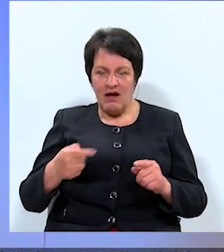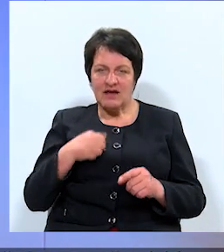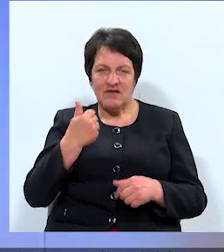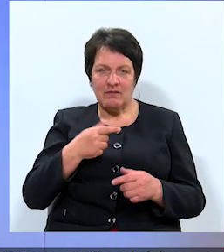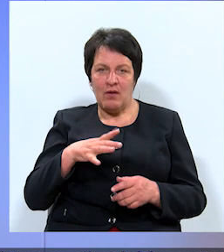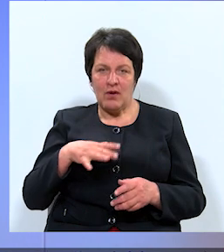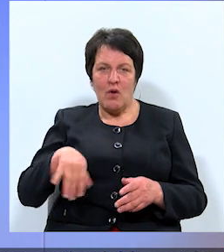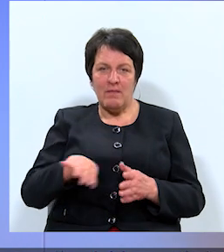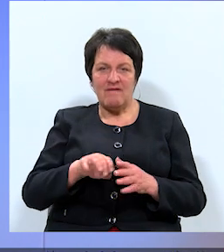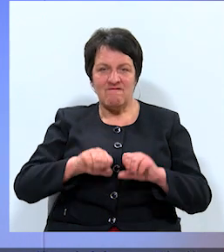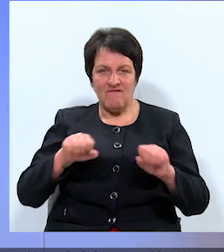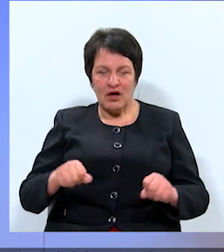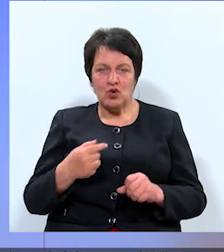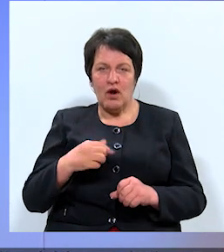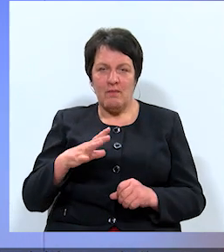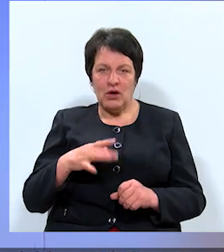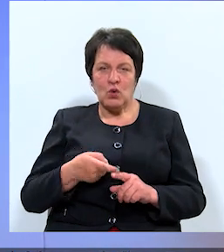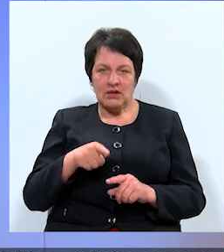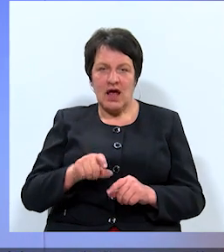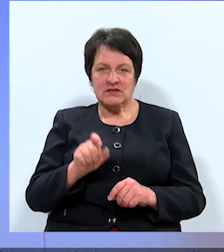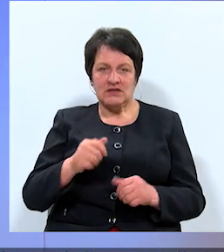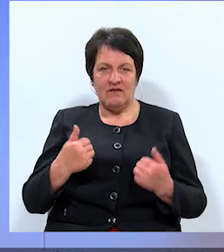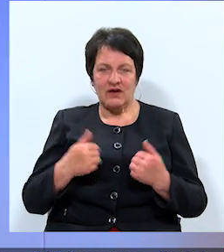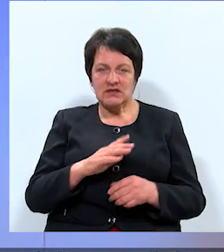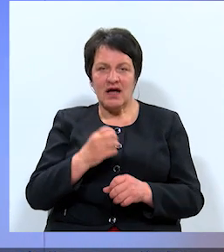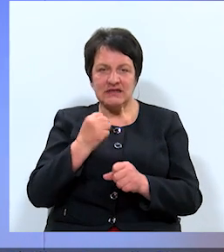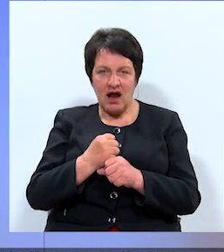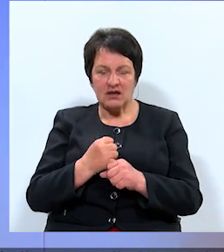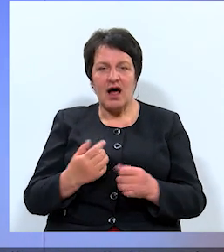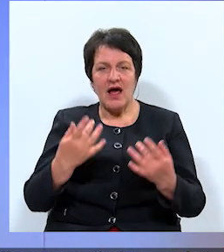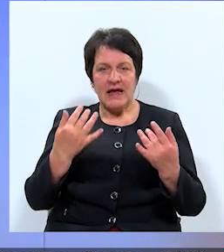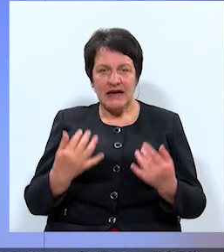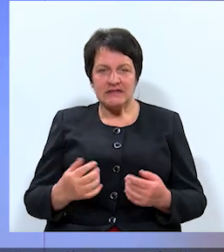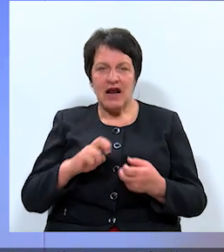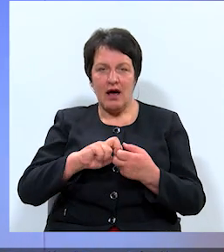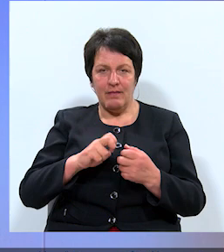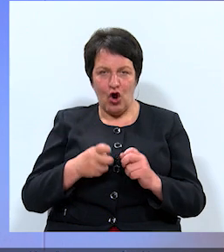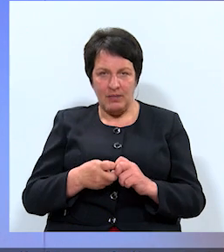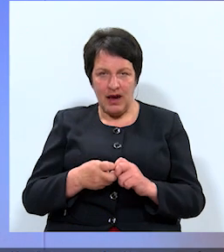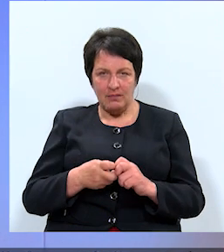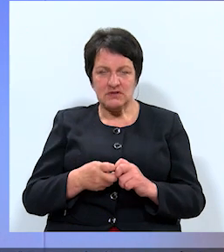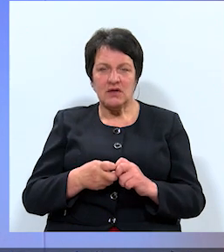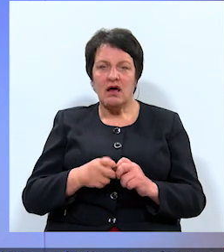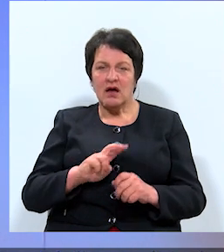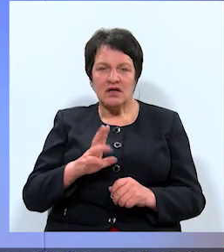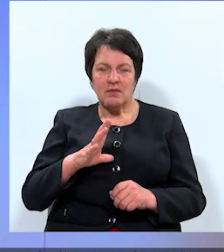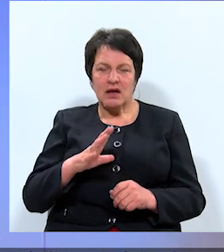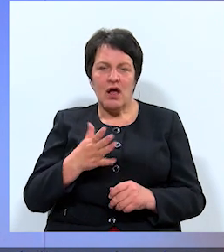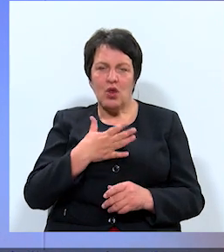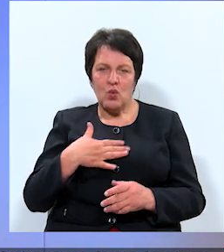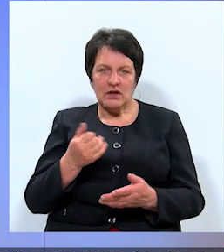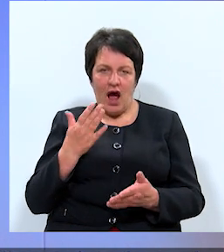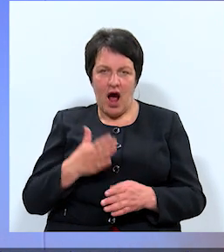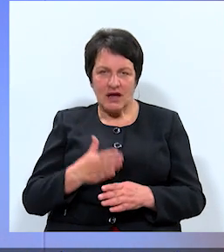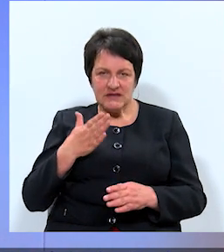pievāras un biju tas cilvēks, kur strādāja, risinēja problēmas, problēmas, kuras bija ļoti asas.